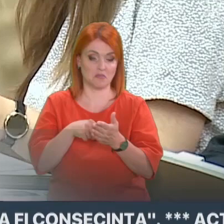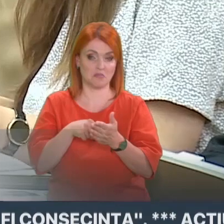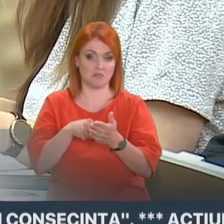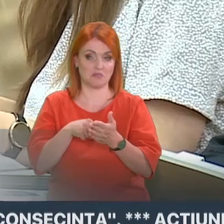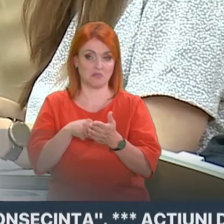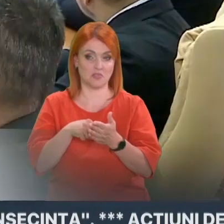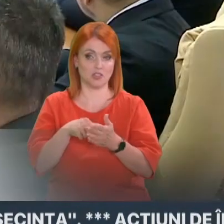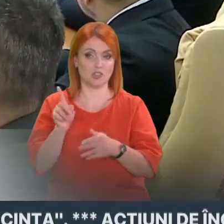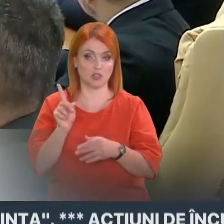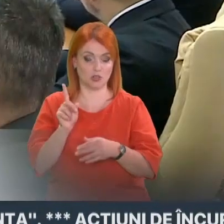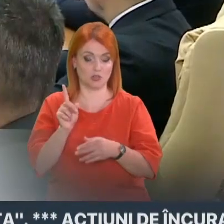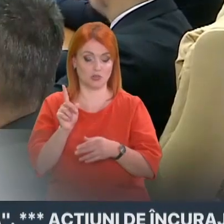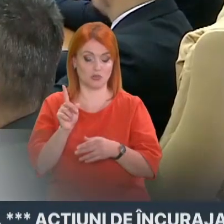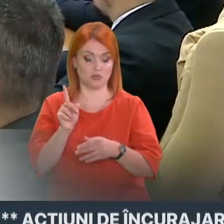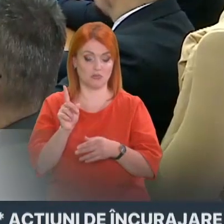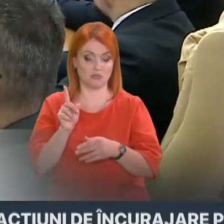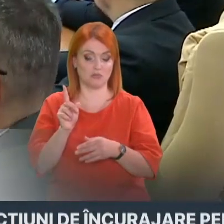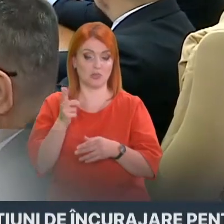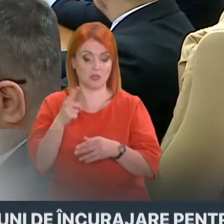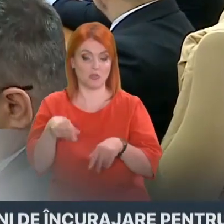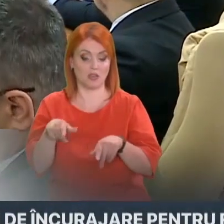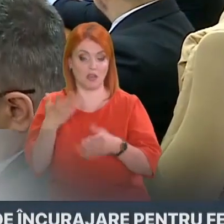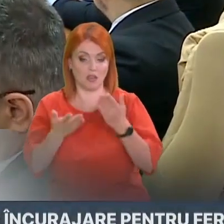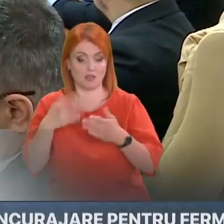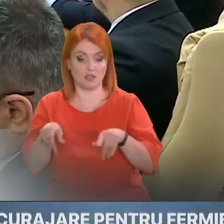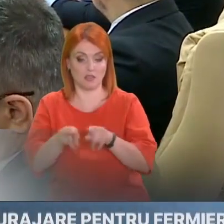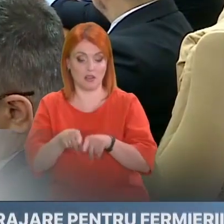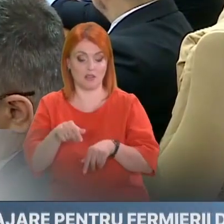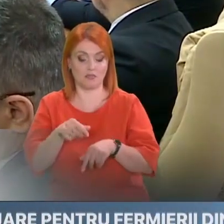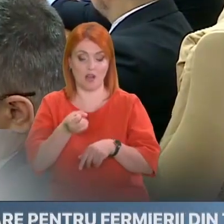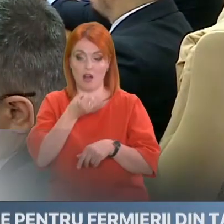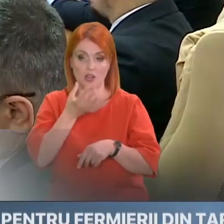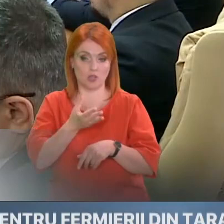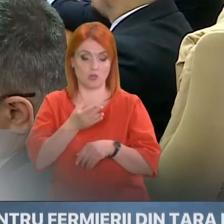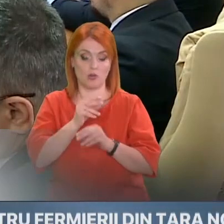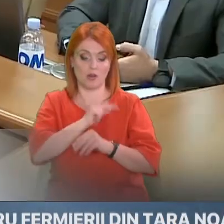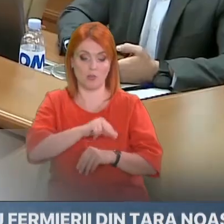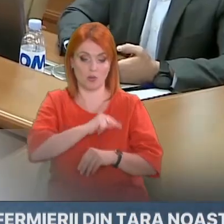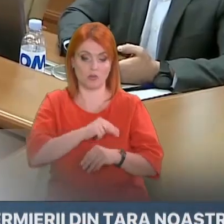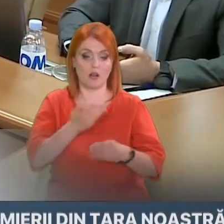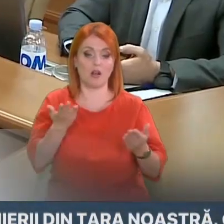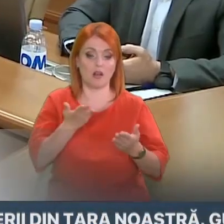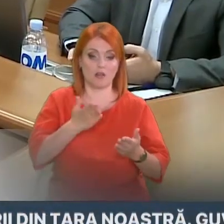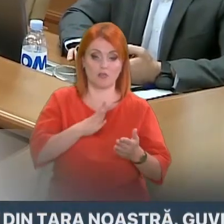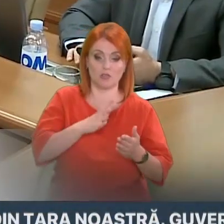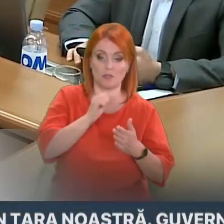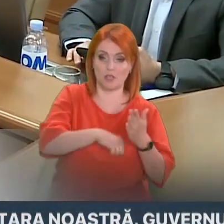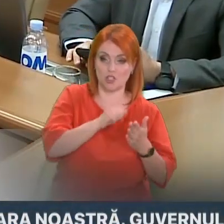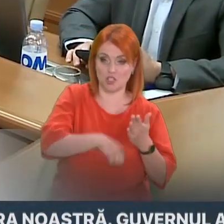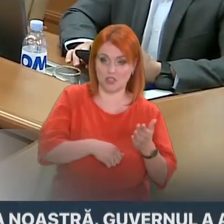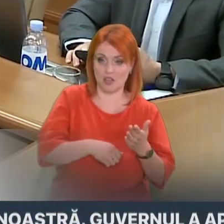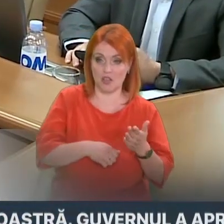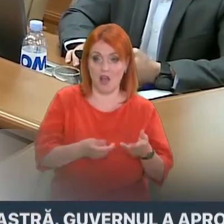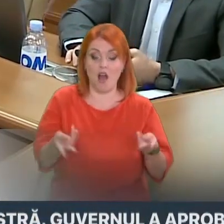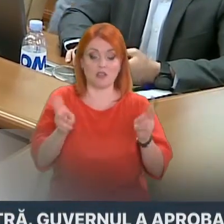descurcat, care a fost motivul acestei manieră care se face. Deci, rămână un semn de